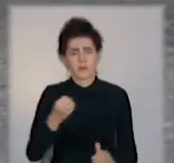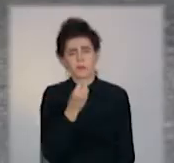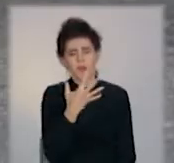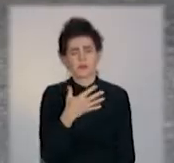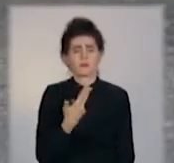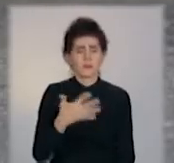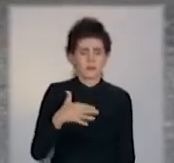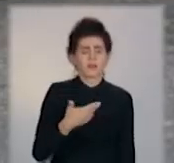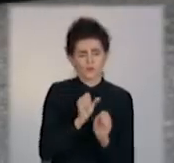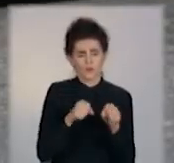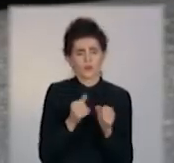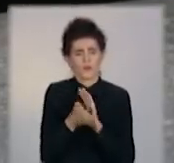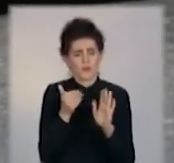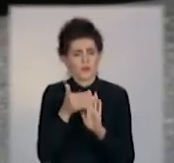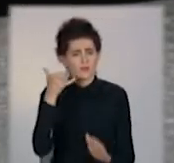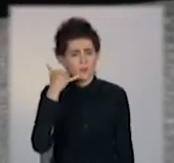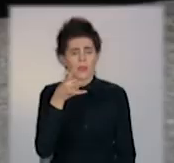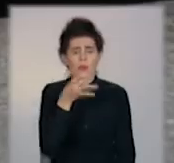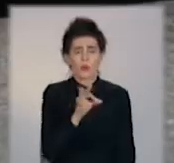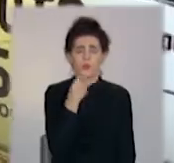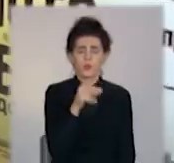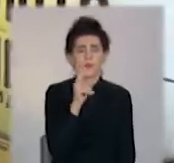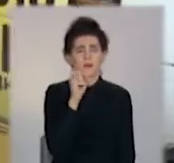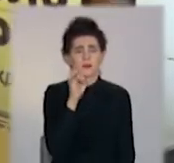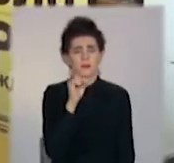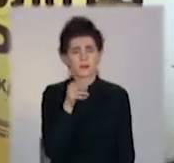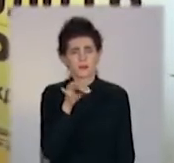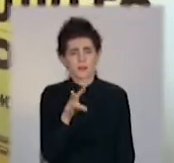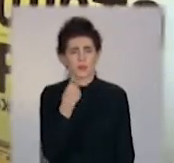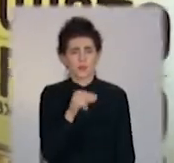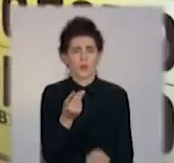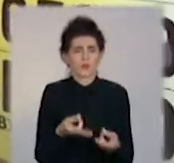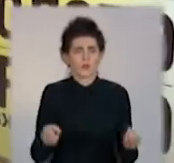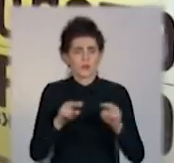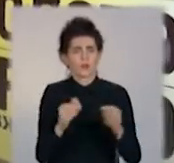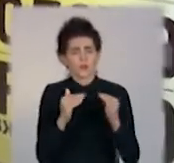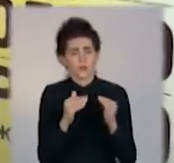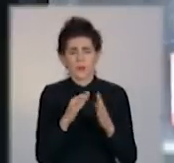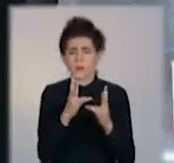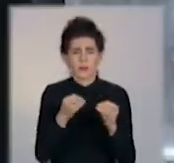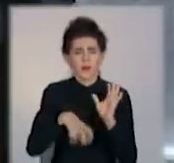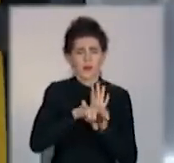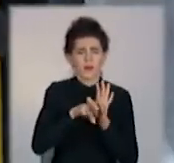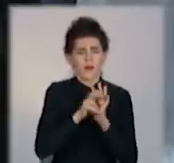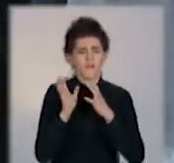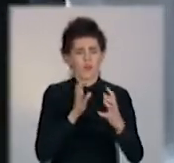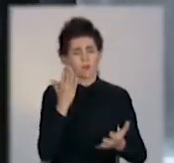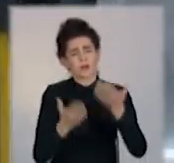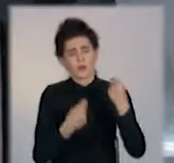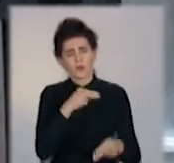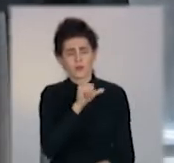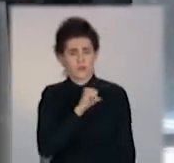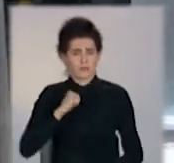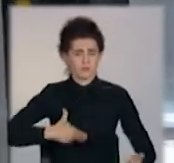Та краще на період карантину утриматися від поїзду по автобусах і при навході пройти кілька зупинок в